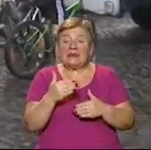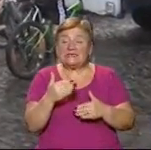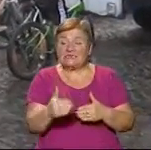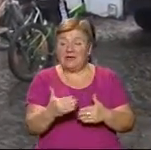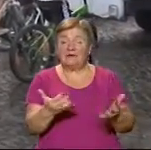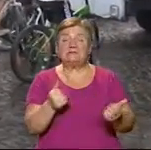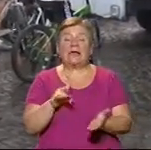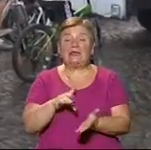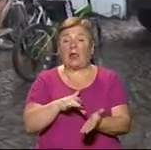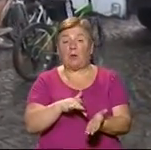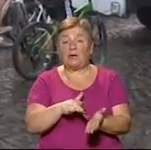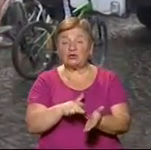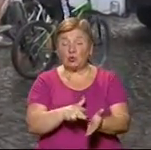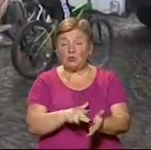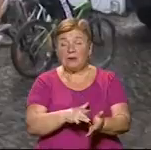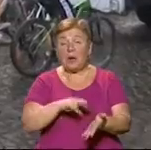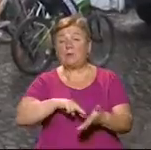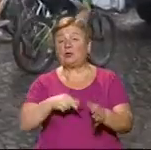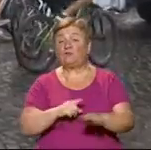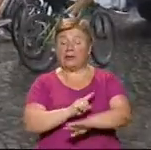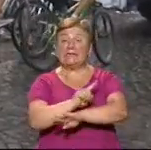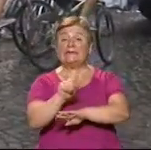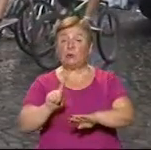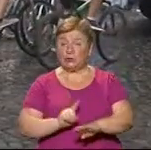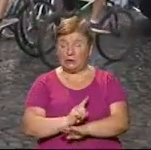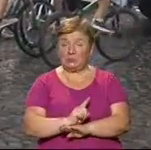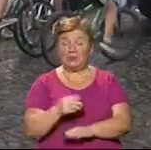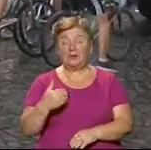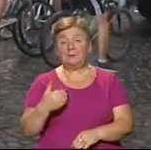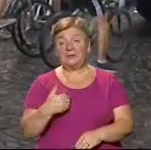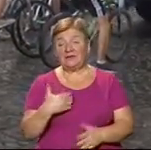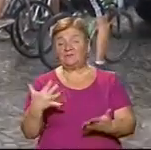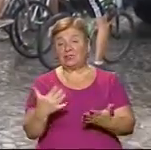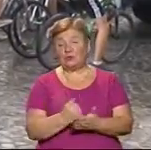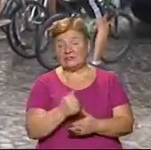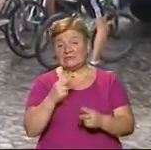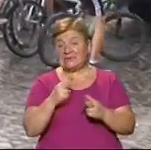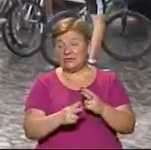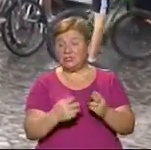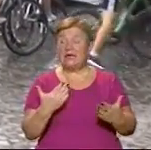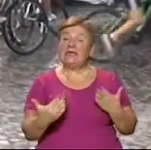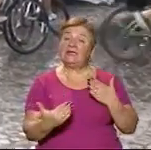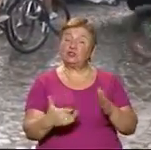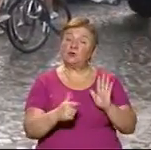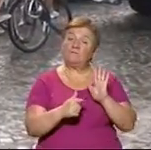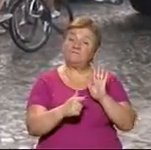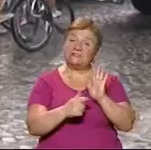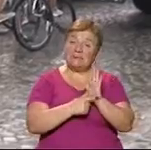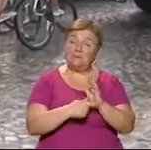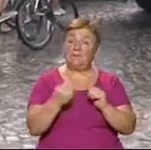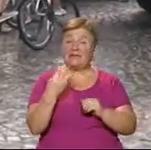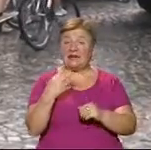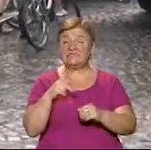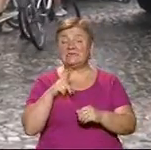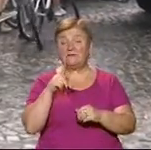маршрут, ми планували маршрут десь на годину, але ми планували до 8-ї закінчити Якщо ми в 7-15, 7-20